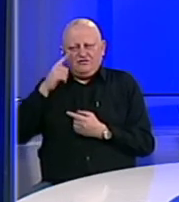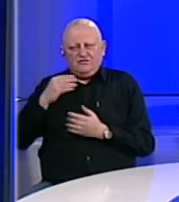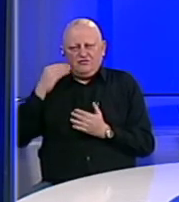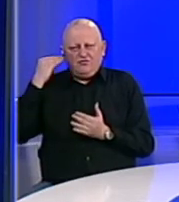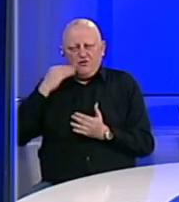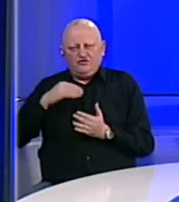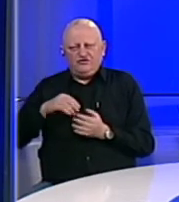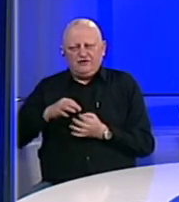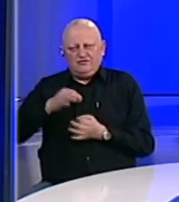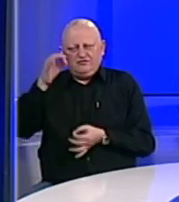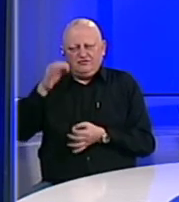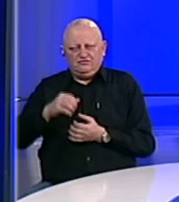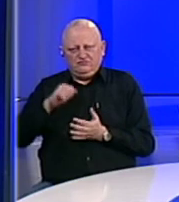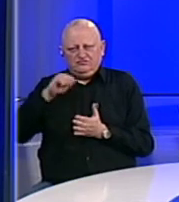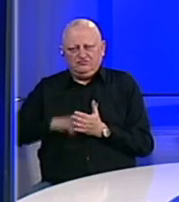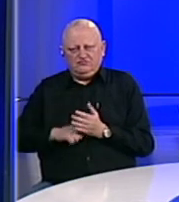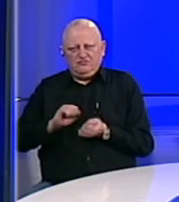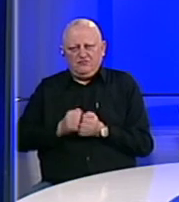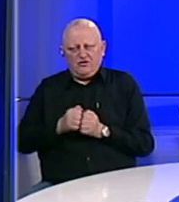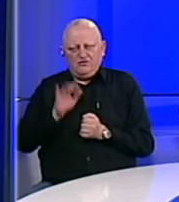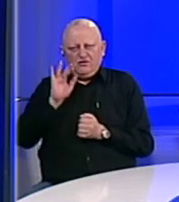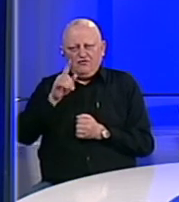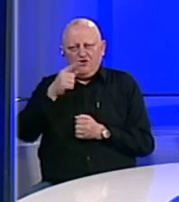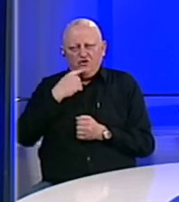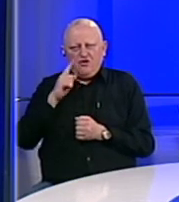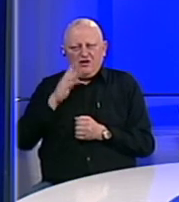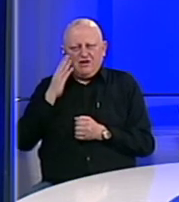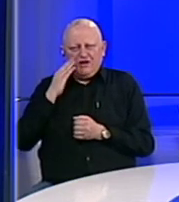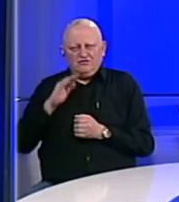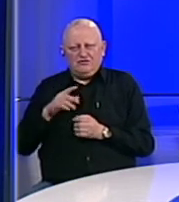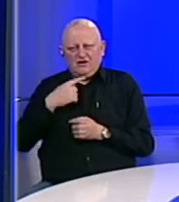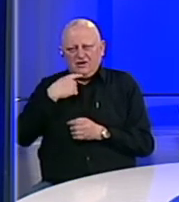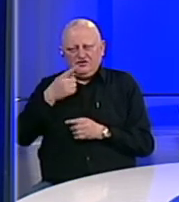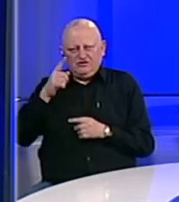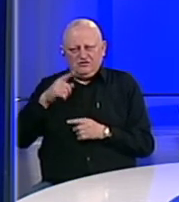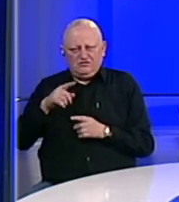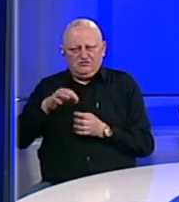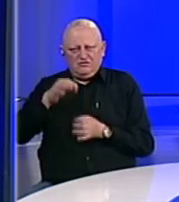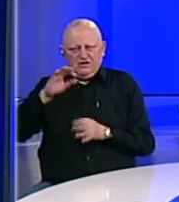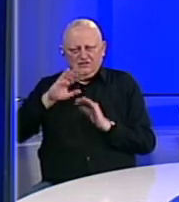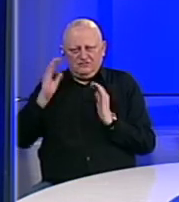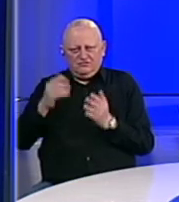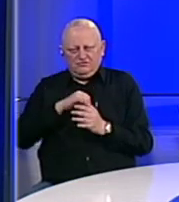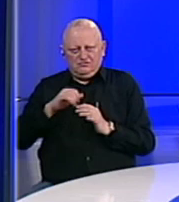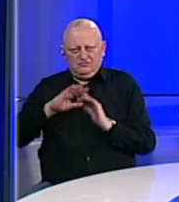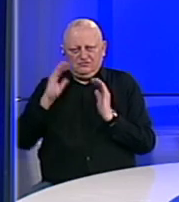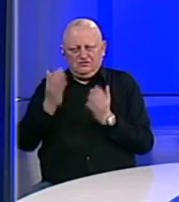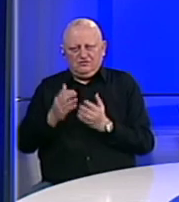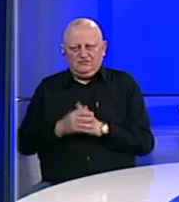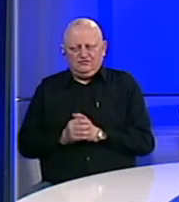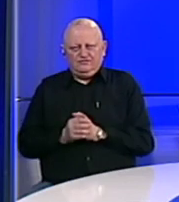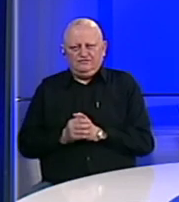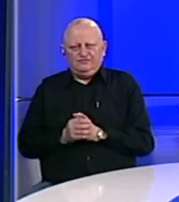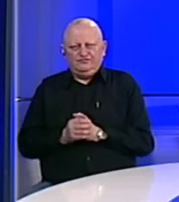po oštravanju mjera za borbu protiv onih koji ne poštuju izrečene mjere izolacije i samoizolacije